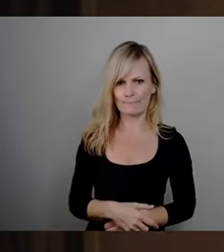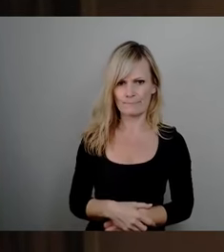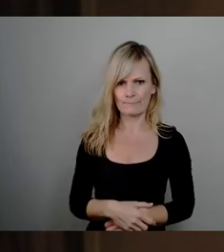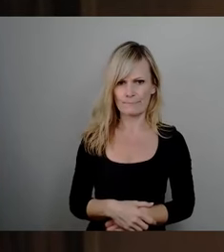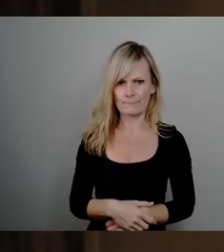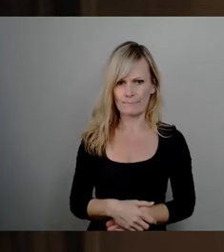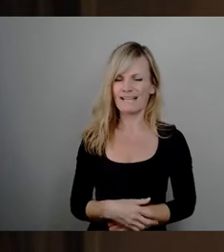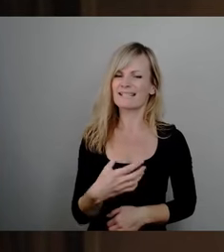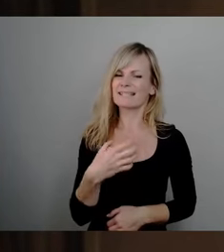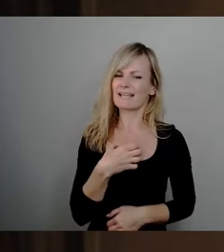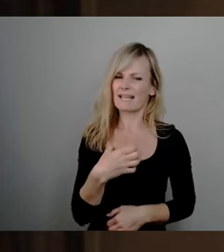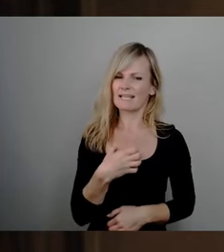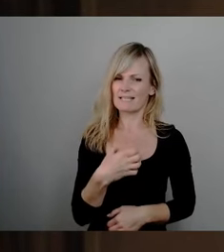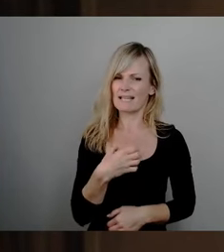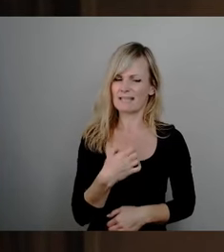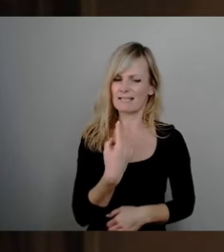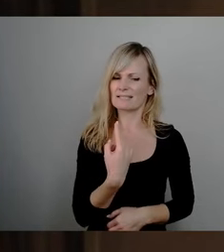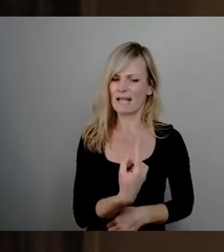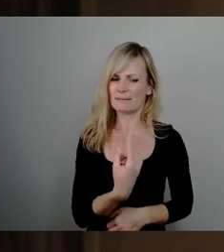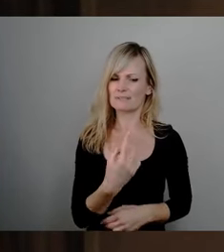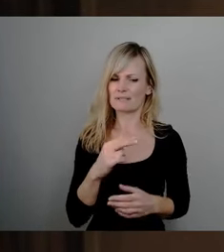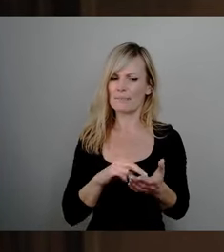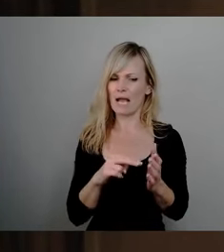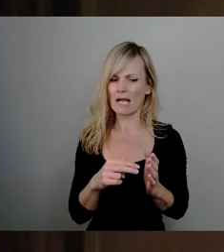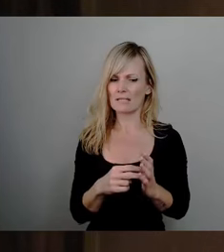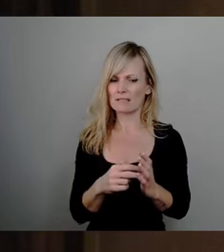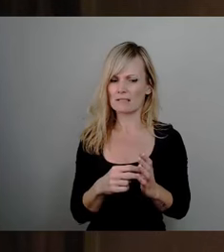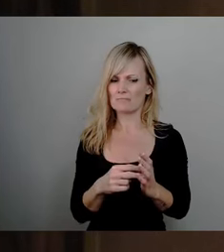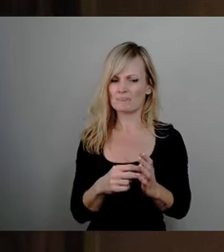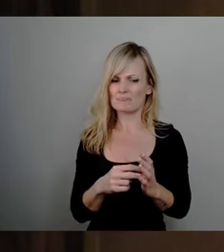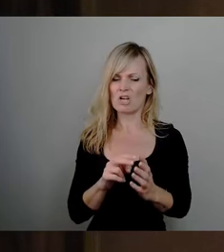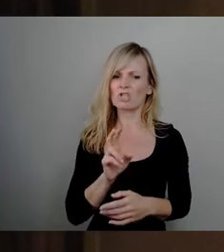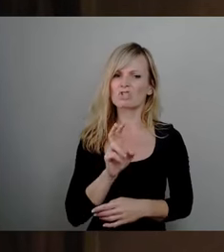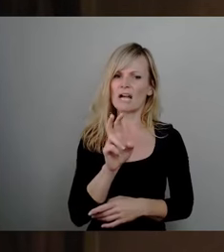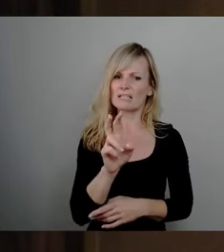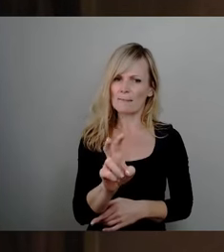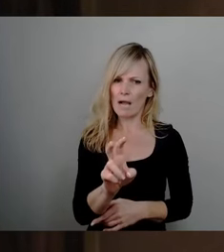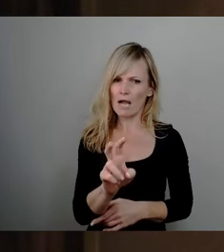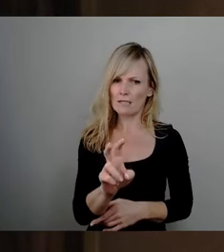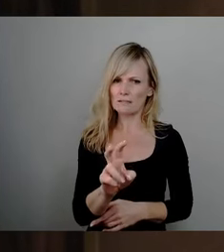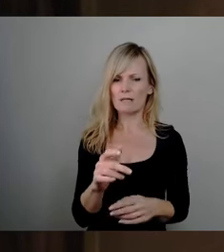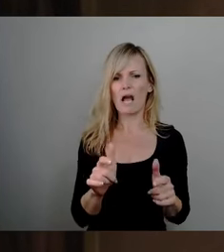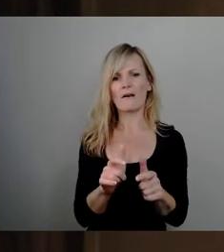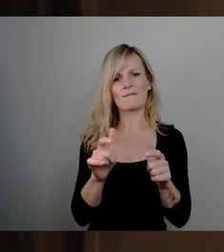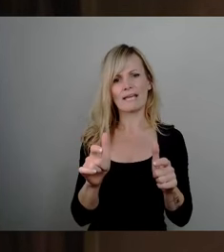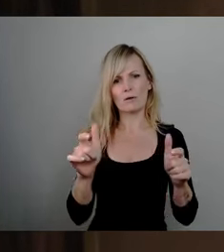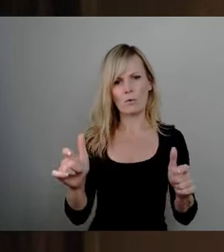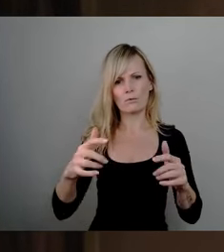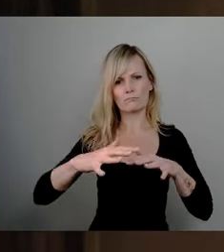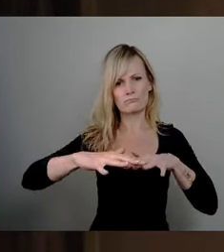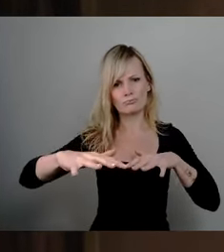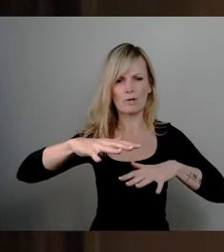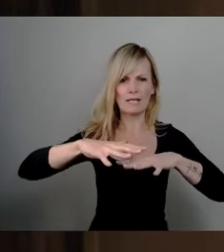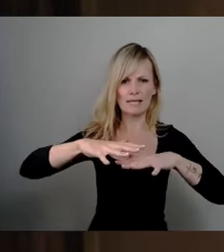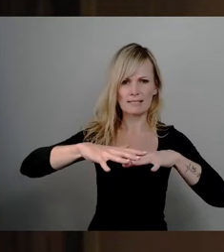Dresden plant ja wesentliche und wichtige Erweiterungen des Straßenbahnsystems, unter anderem auch zur Erschließung des Industriestandsortes im